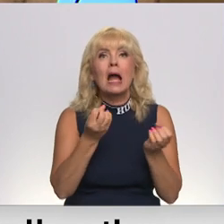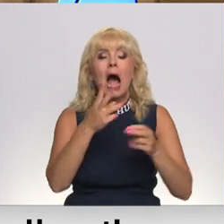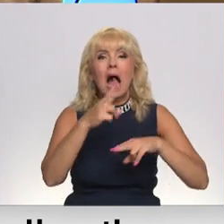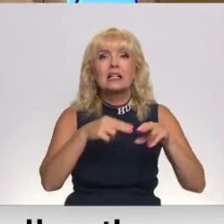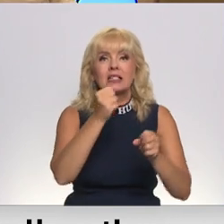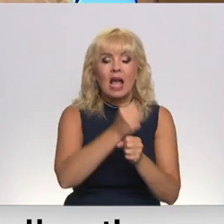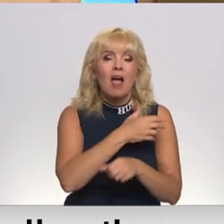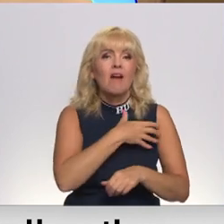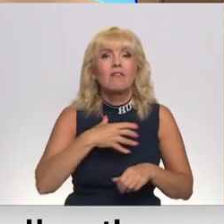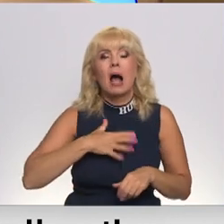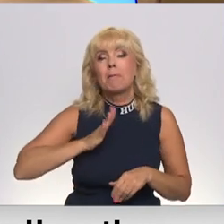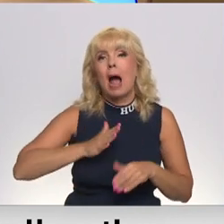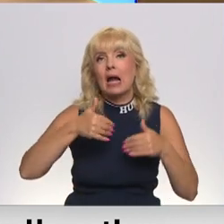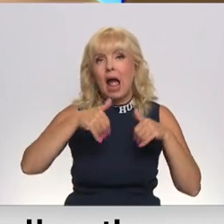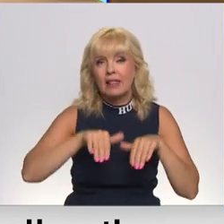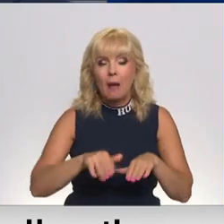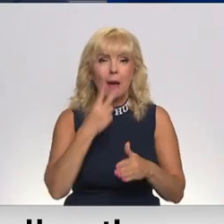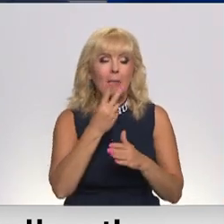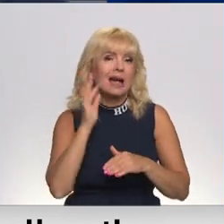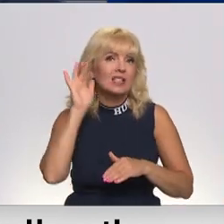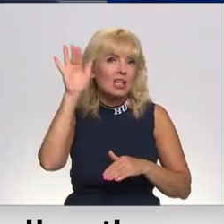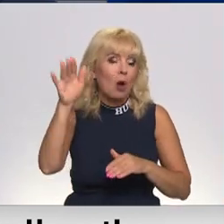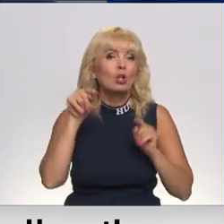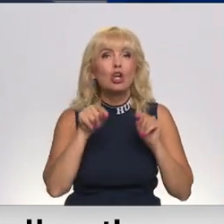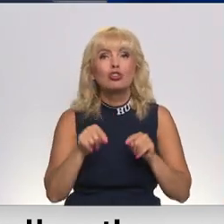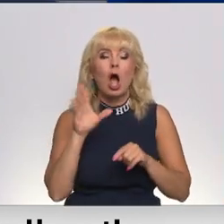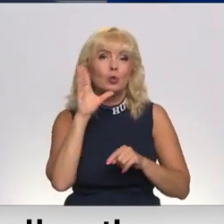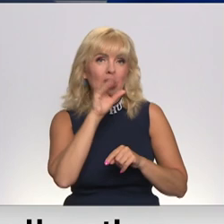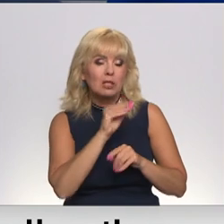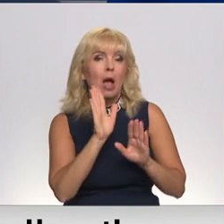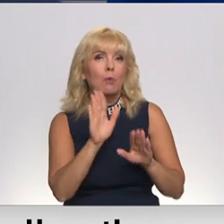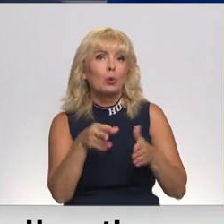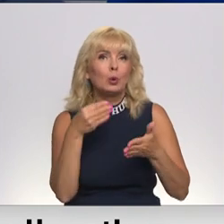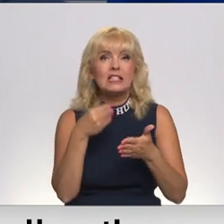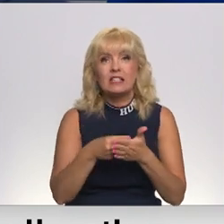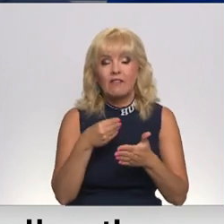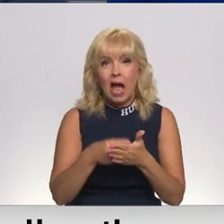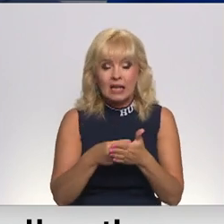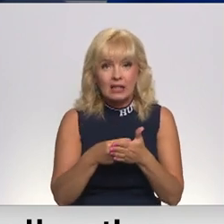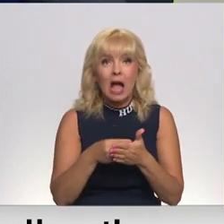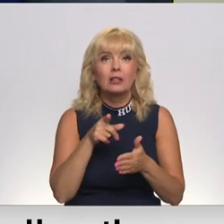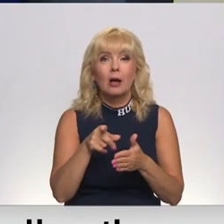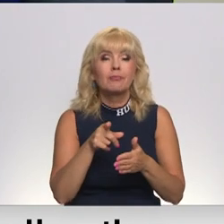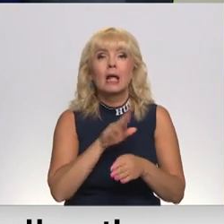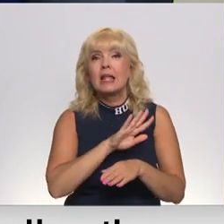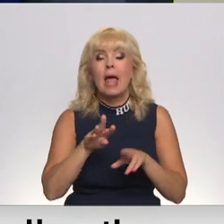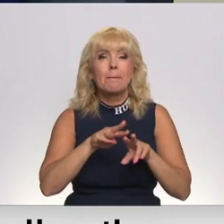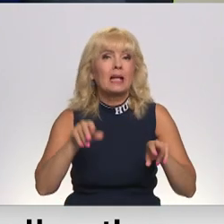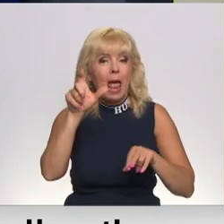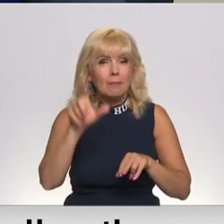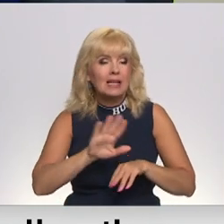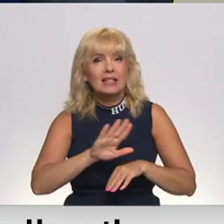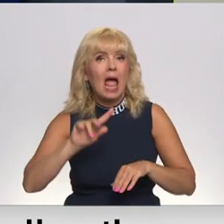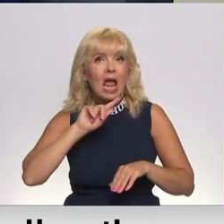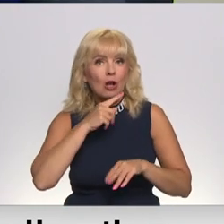valdība pagaidām nelēma. Paredzēts, ka nākotnē arī šādi iespēja varētu tikt izvērtēta. Tikmēr ne premjeras, ne ekonomikas